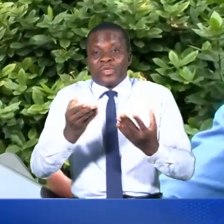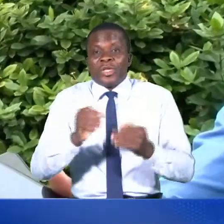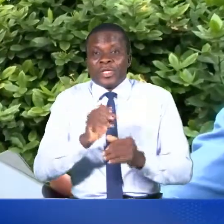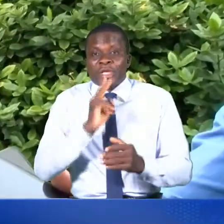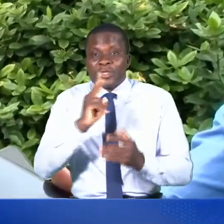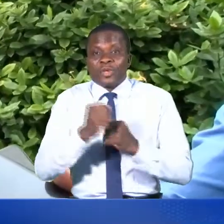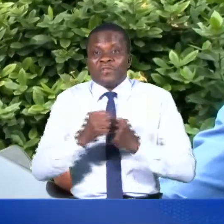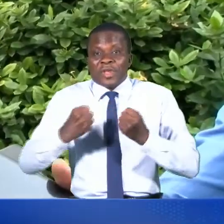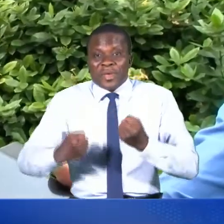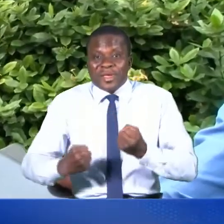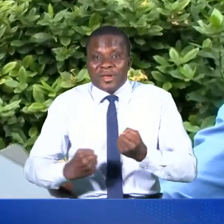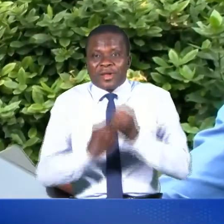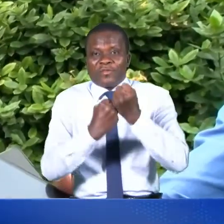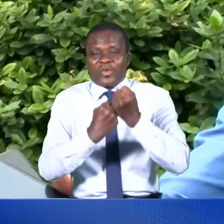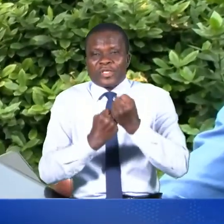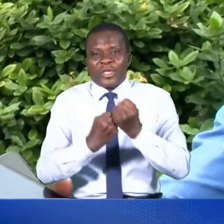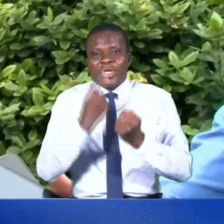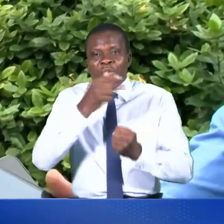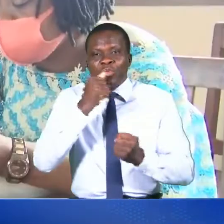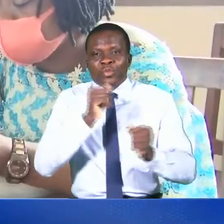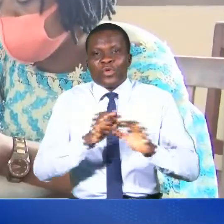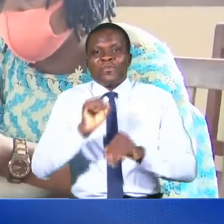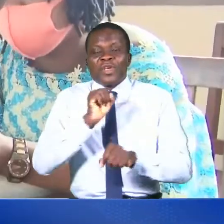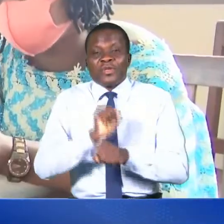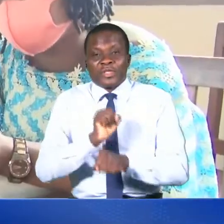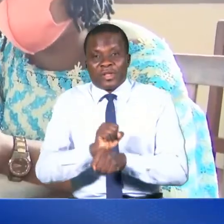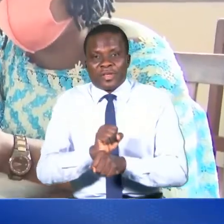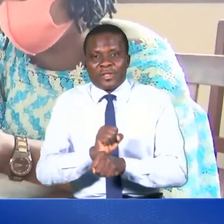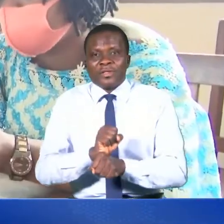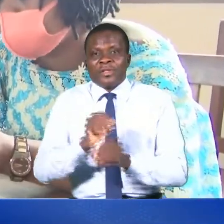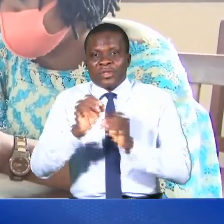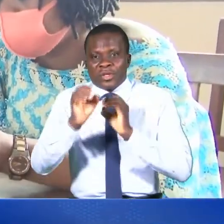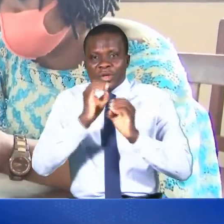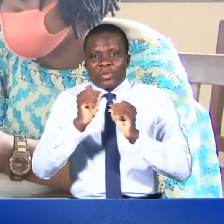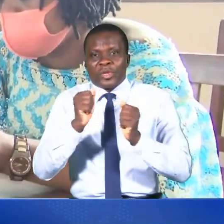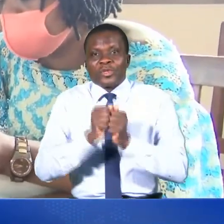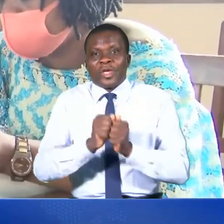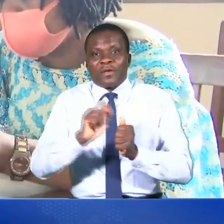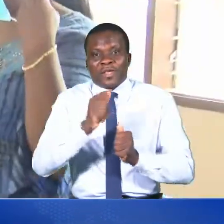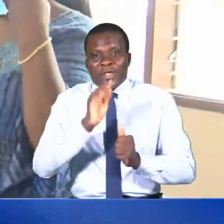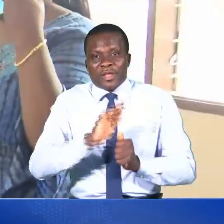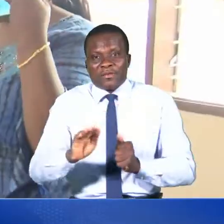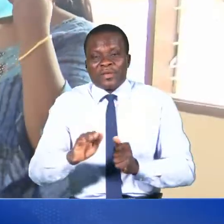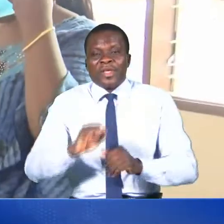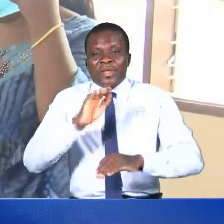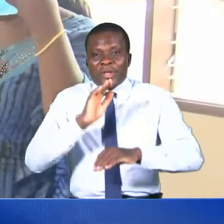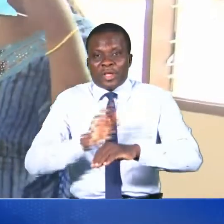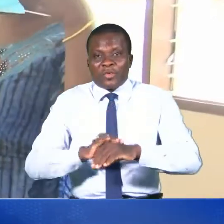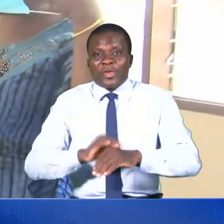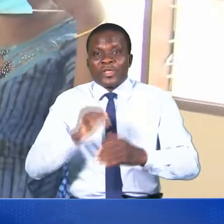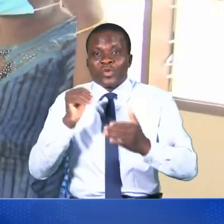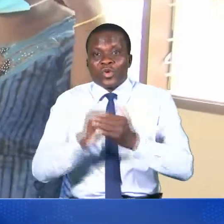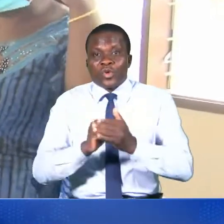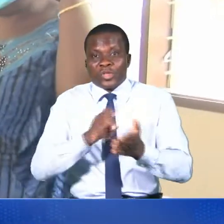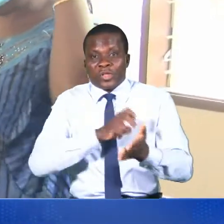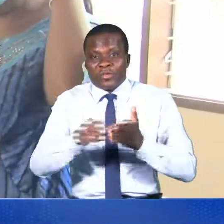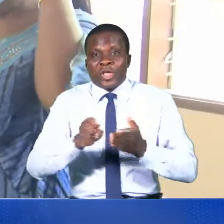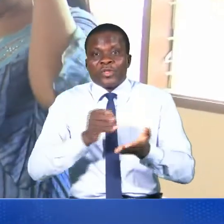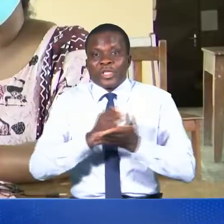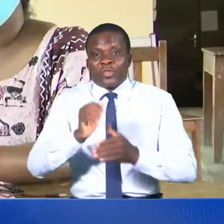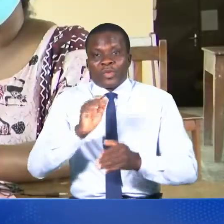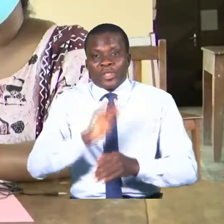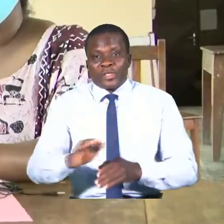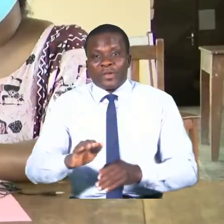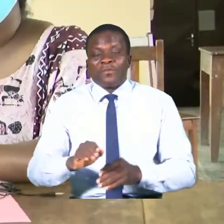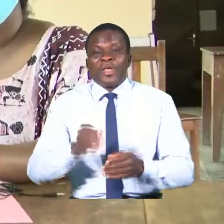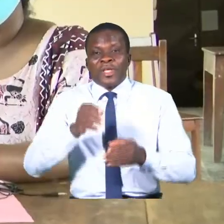renforcés pour mieux faire le travail. La communication avec l'enfant, la prévention contre la violation des droits des enfants, l